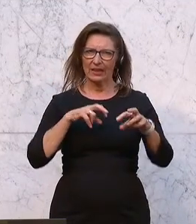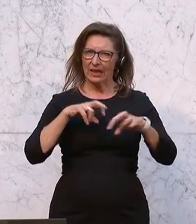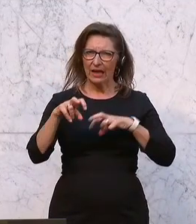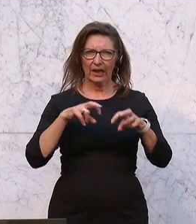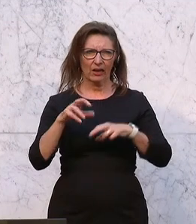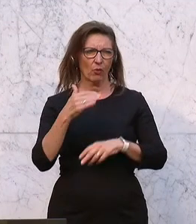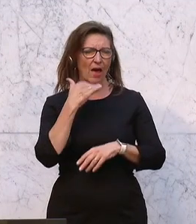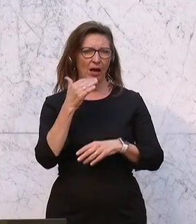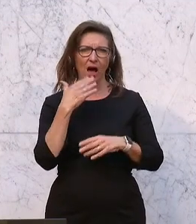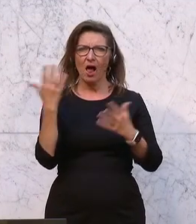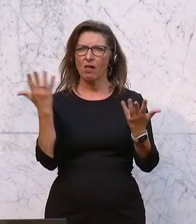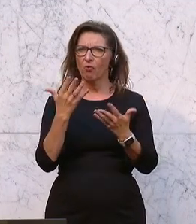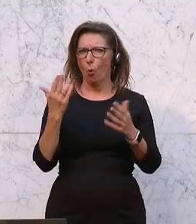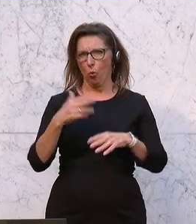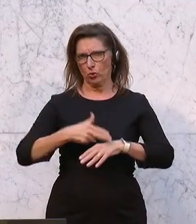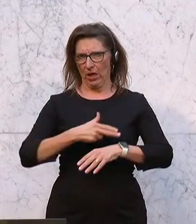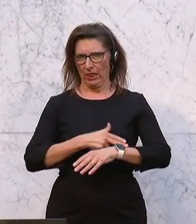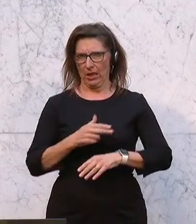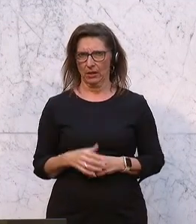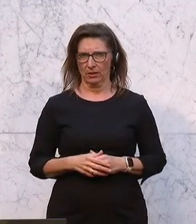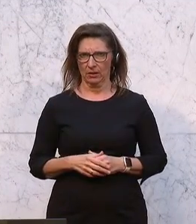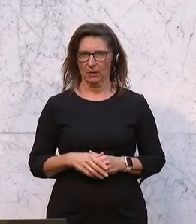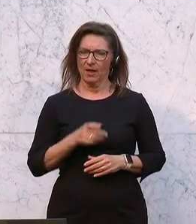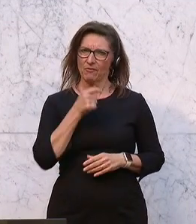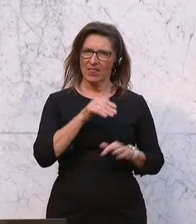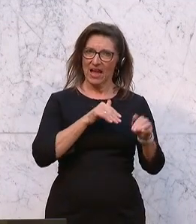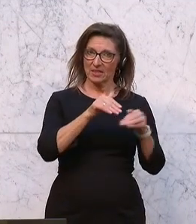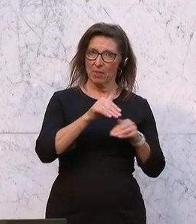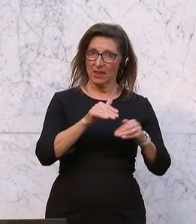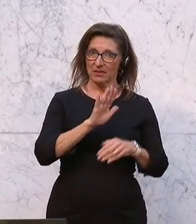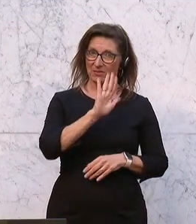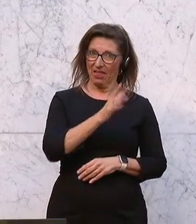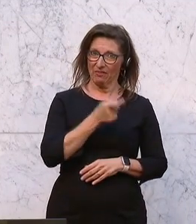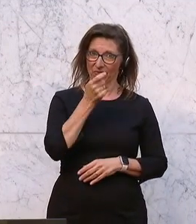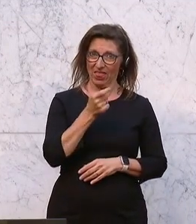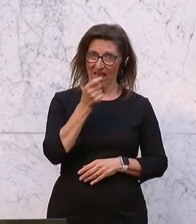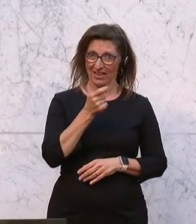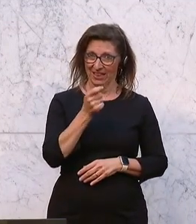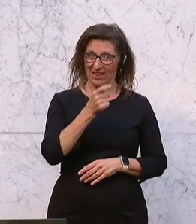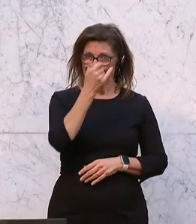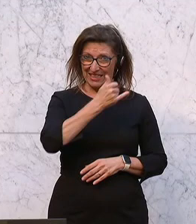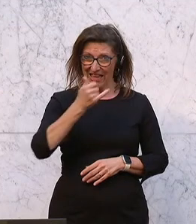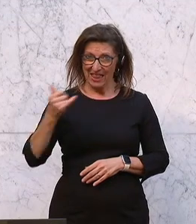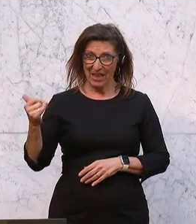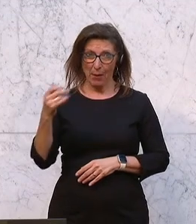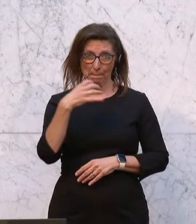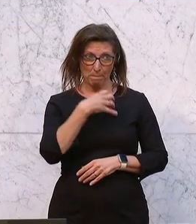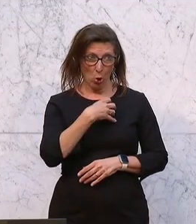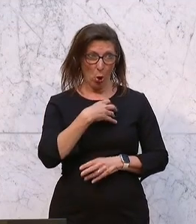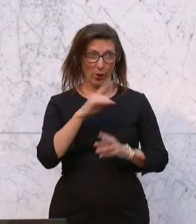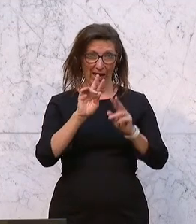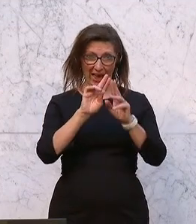egal welcher Staat auch immer, wo die Finanzen des Finanzministeriums von jedem, jedem Bürger im Internet